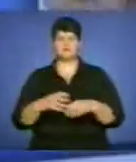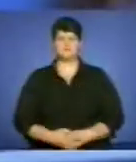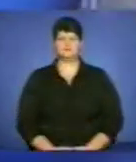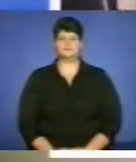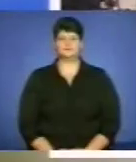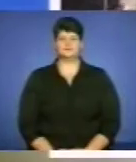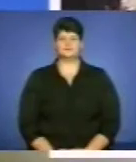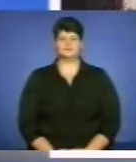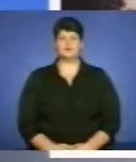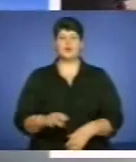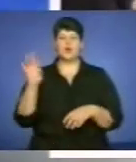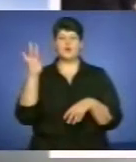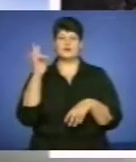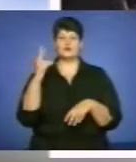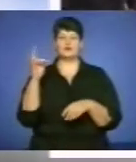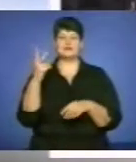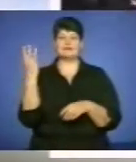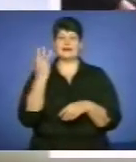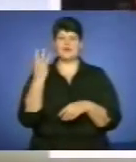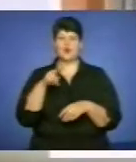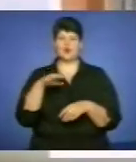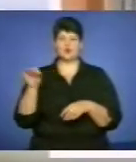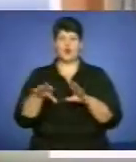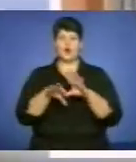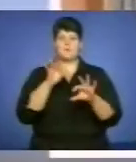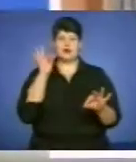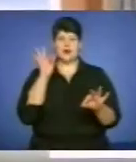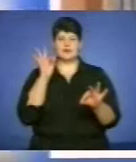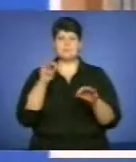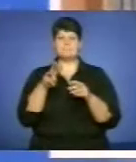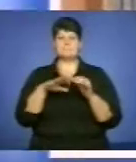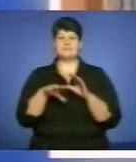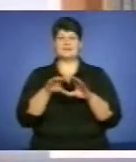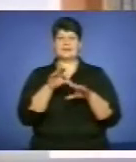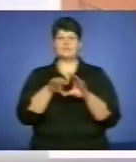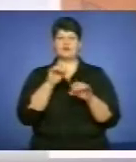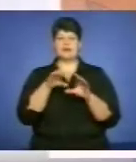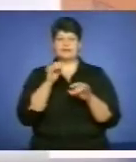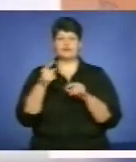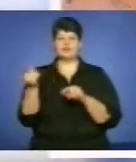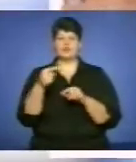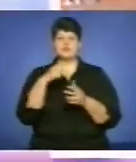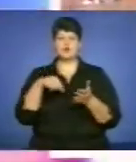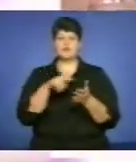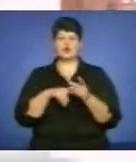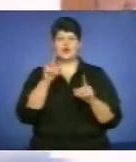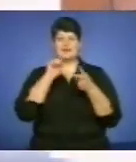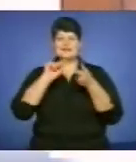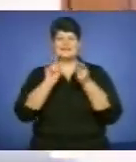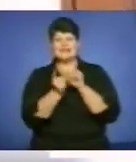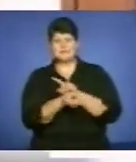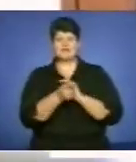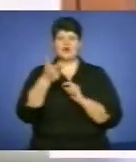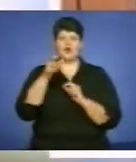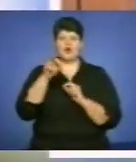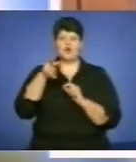У неділю, 3 лютого, тернополяни обирали депутата-мажоритарника до Тернопільської міської ради замість Михайла Головка, який